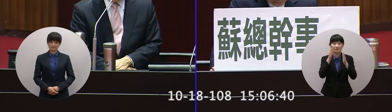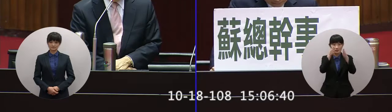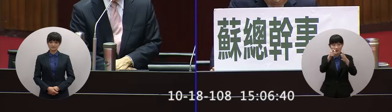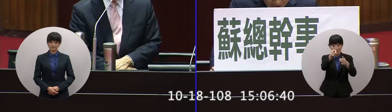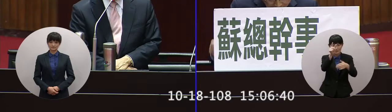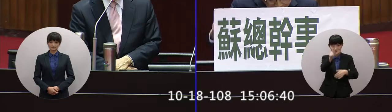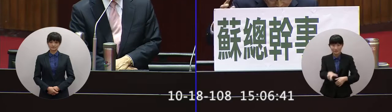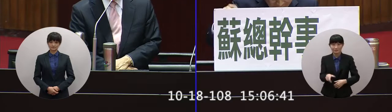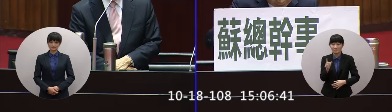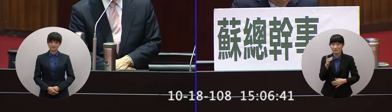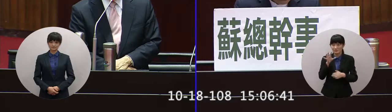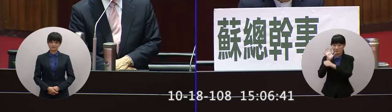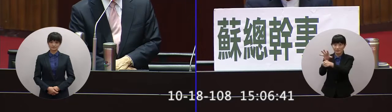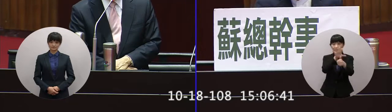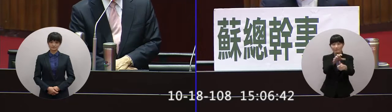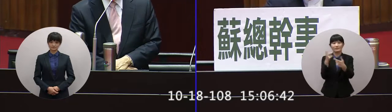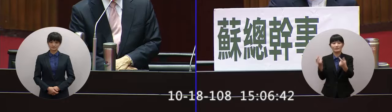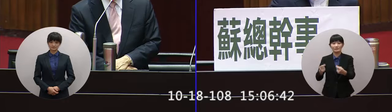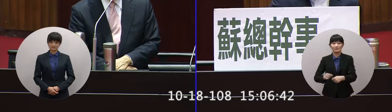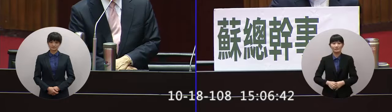昌再來看你看